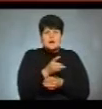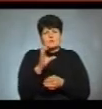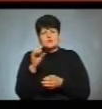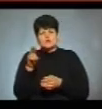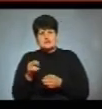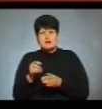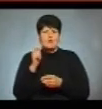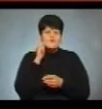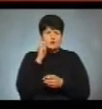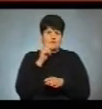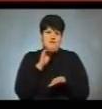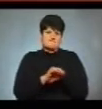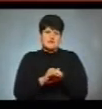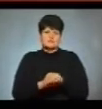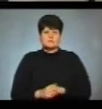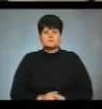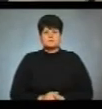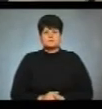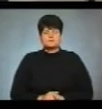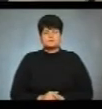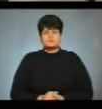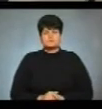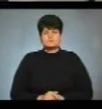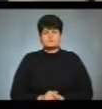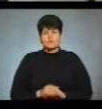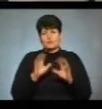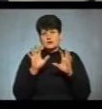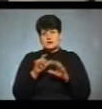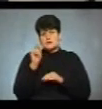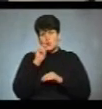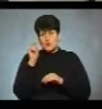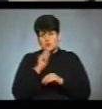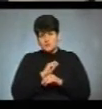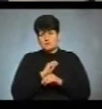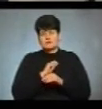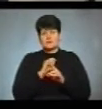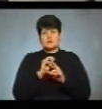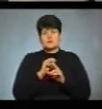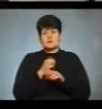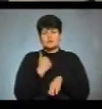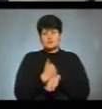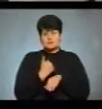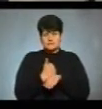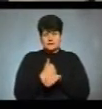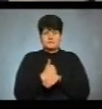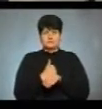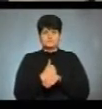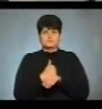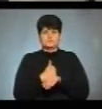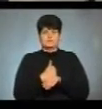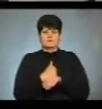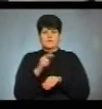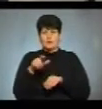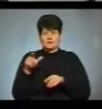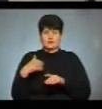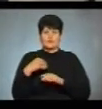віковими факторами. В контексті України, таким м'якерним електоратом Зеленського, це